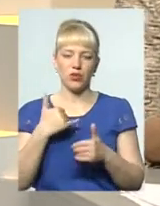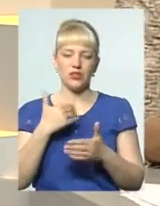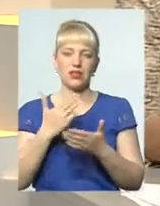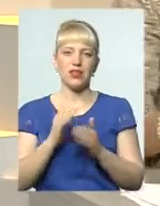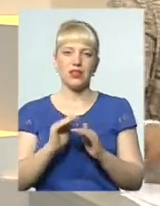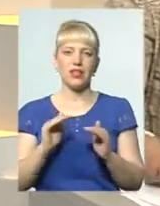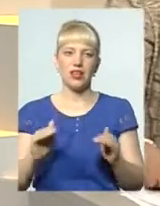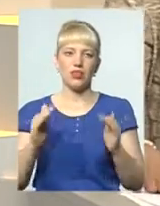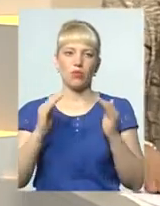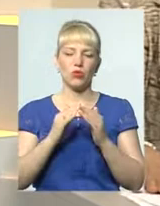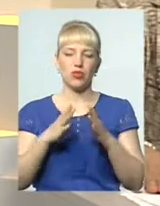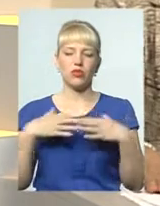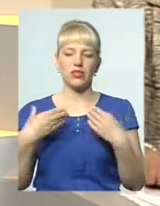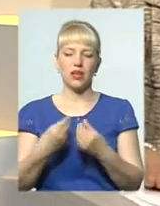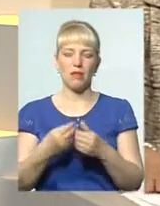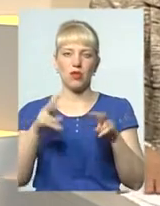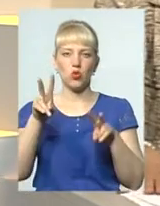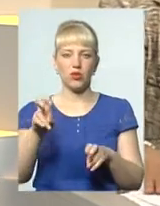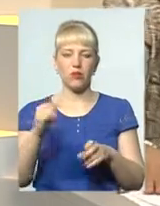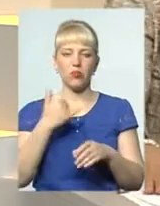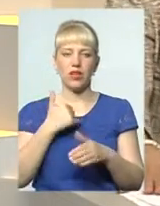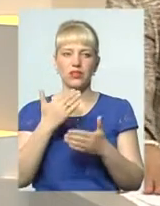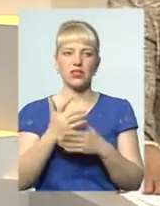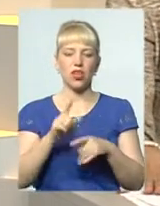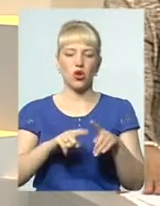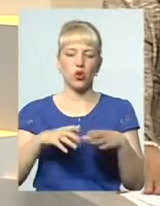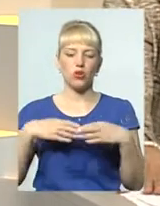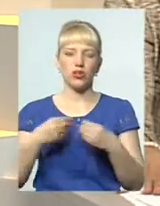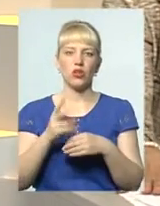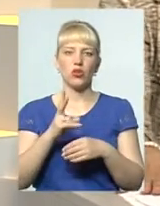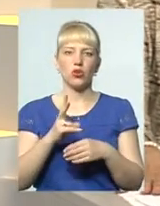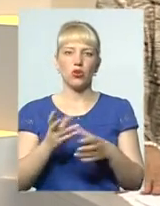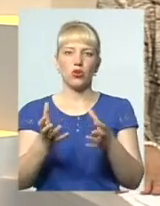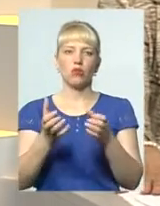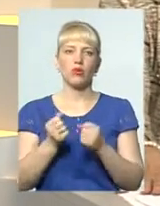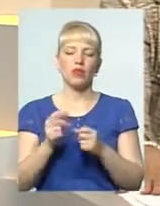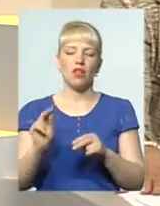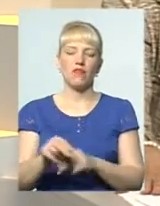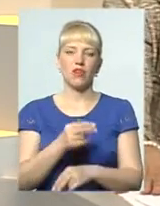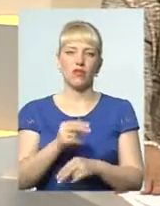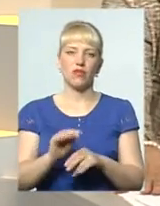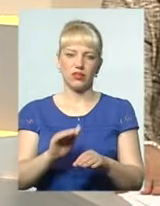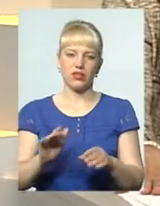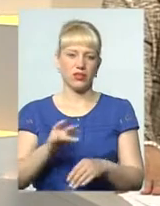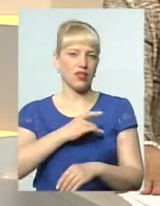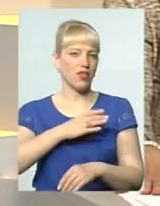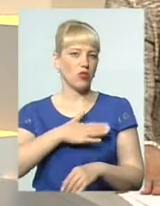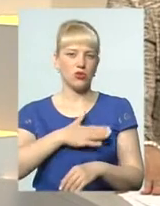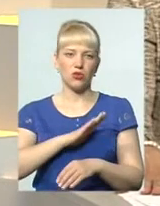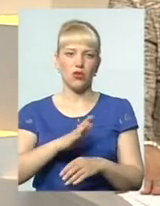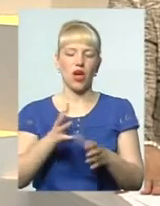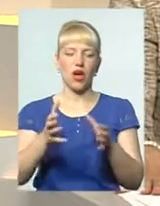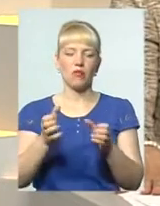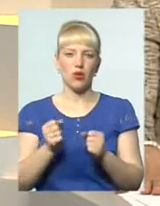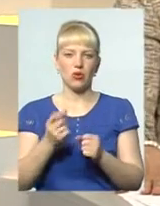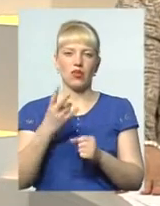сімейного типу, в нас є родини, які беруть на виховання дітей. Не усиновлюють, а беруть на виховання, де вони